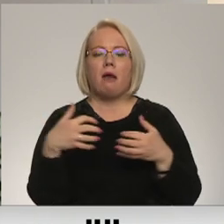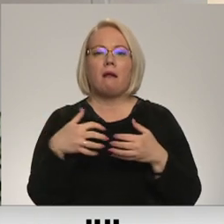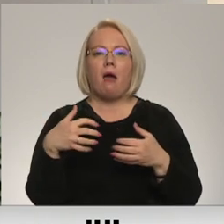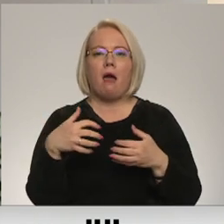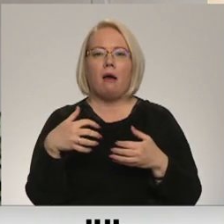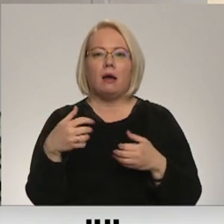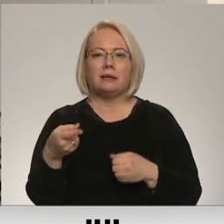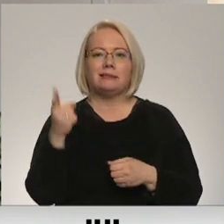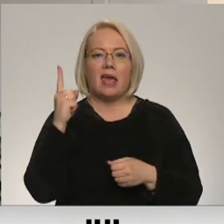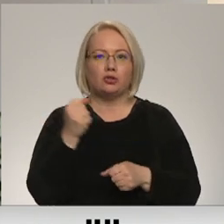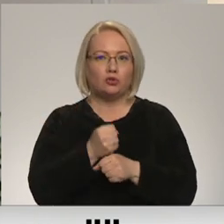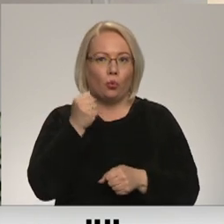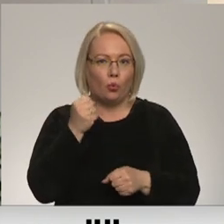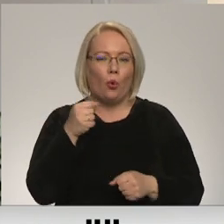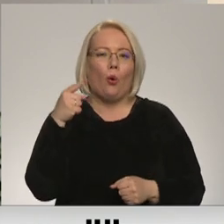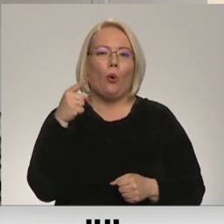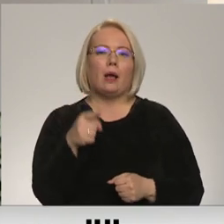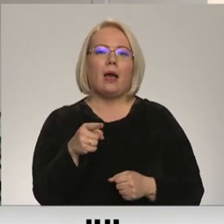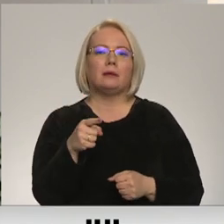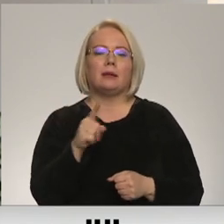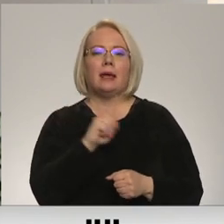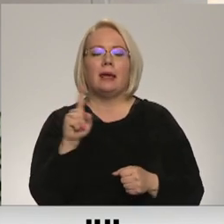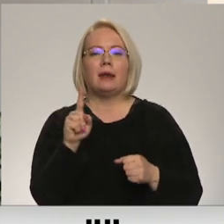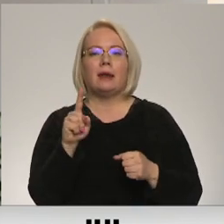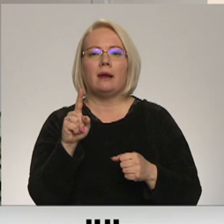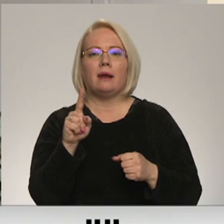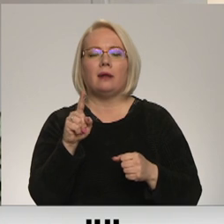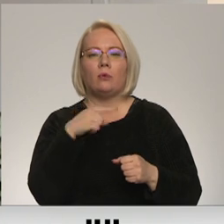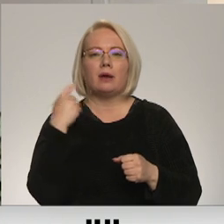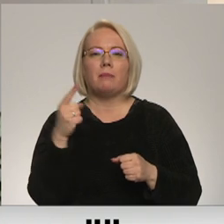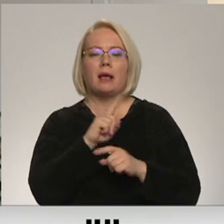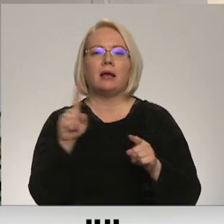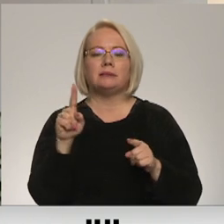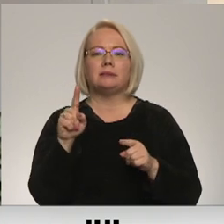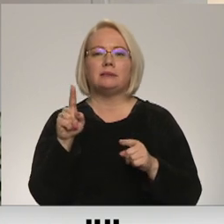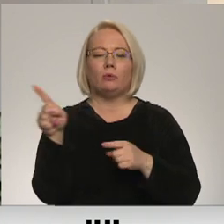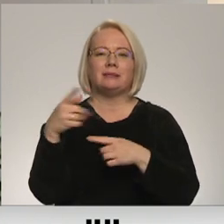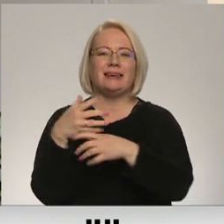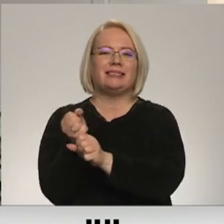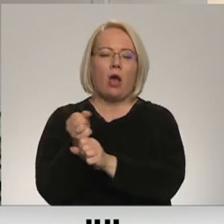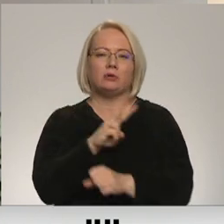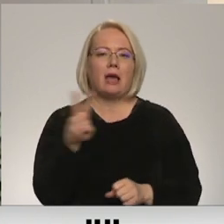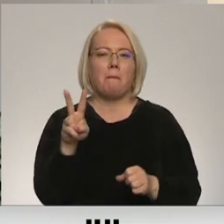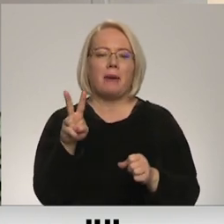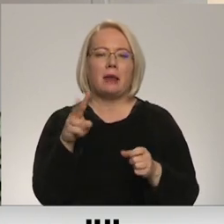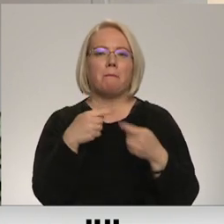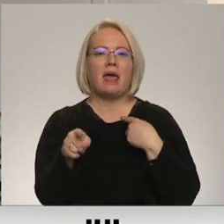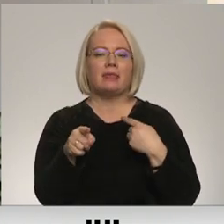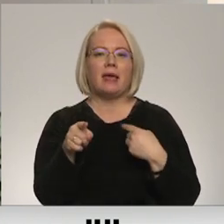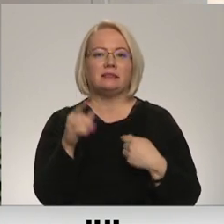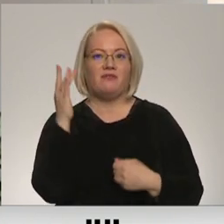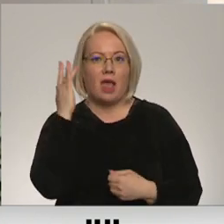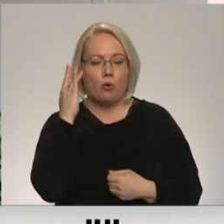tos, kam ir pretējis viedoklis, un tas arī ir, zinamamēra, terors.